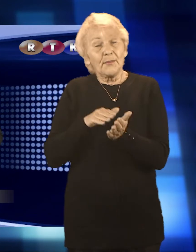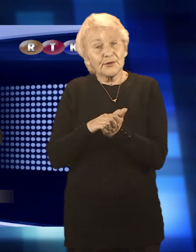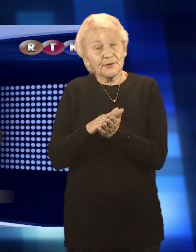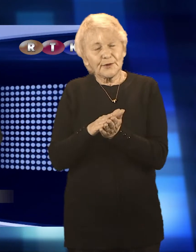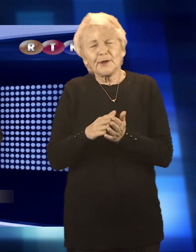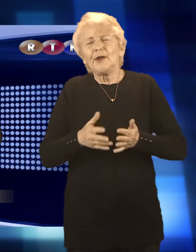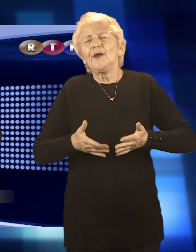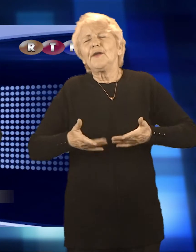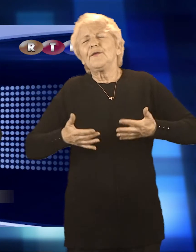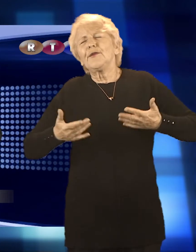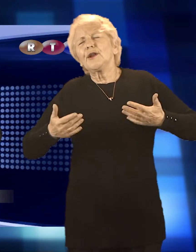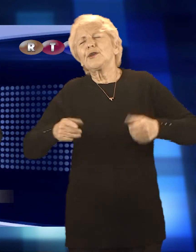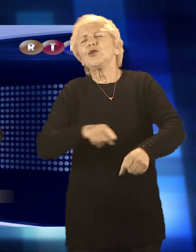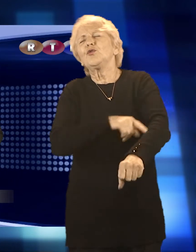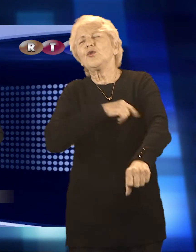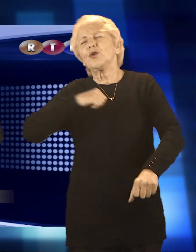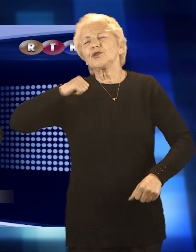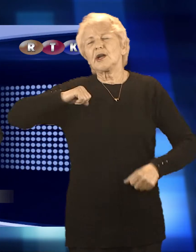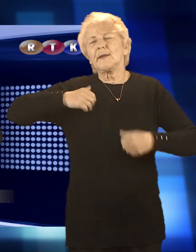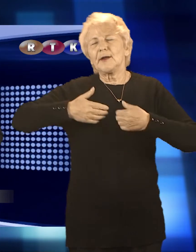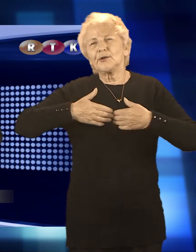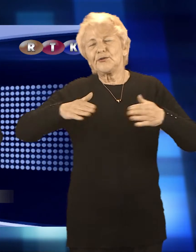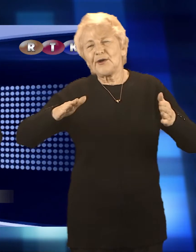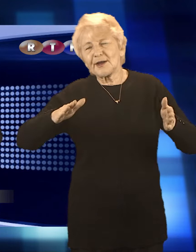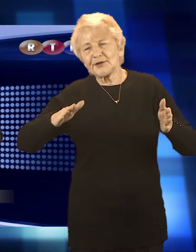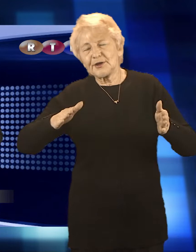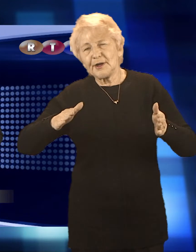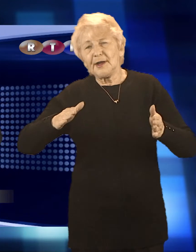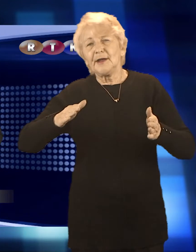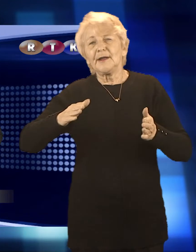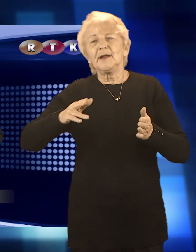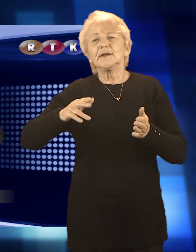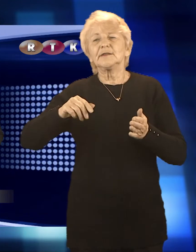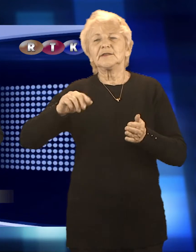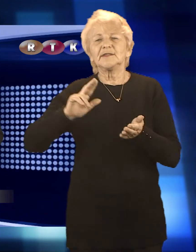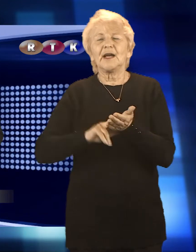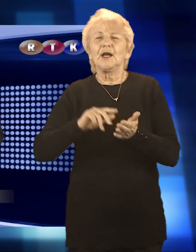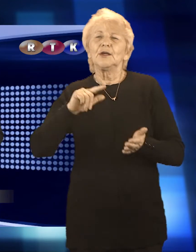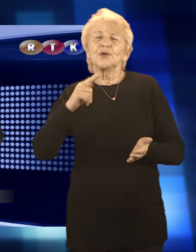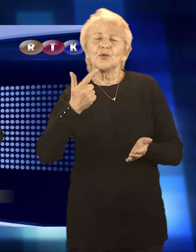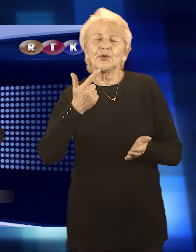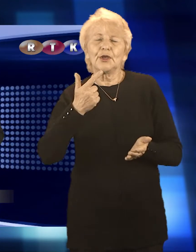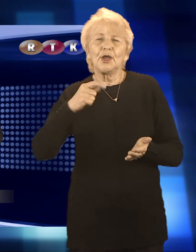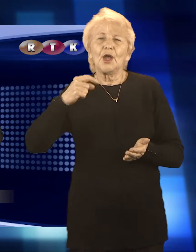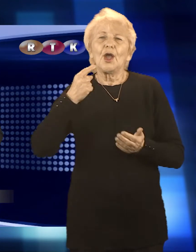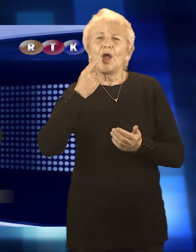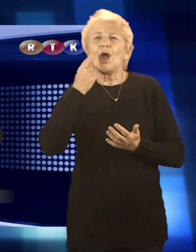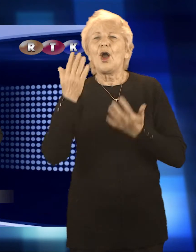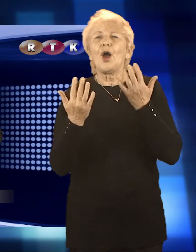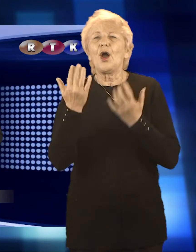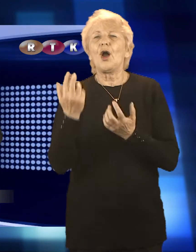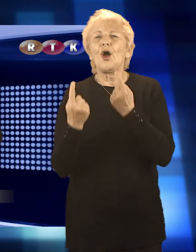początek wielkie i wyczekiwane otwarcie, bo drugiego takiego miejsca w Raciborzu, a nawet w powiecie nie znajdziecie. 4